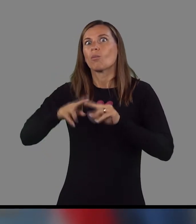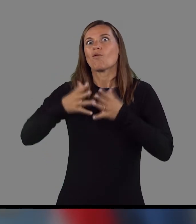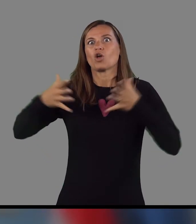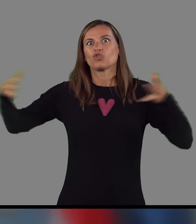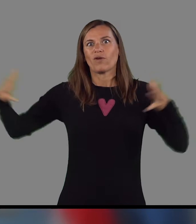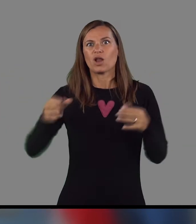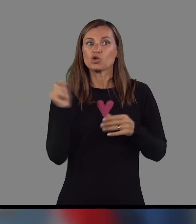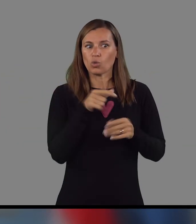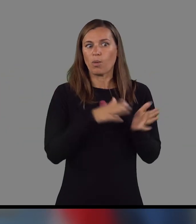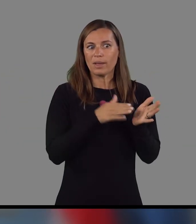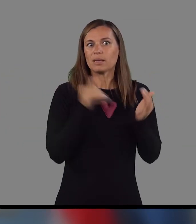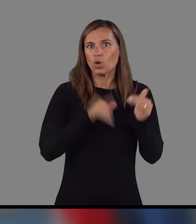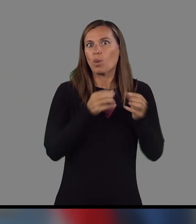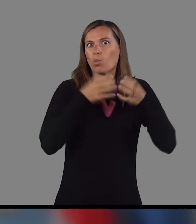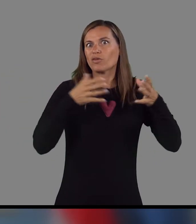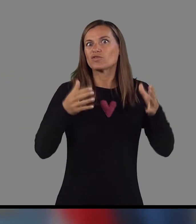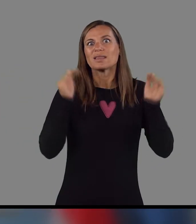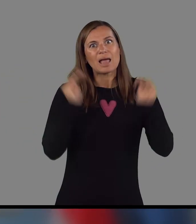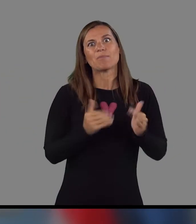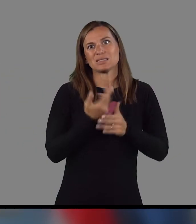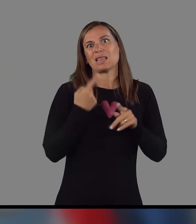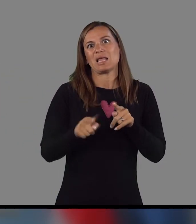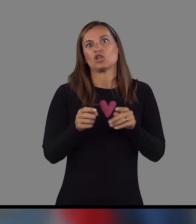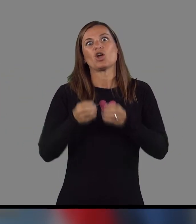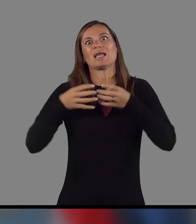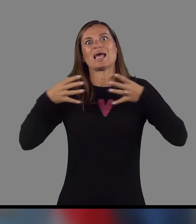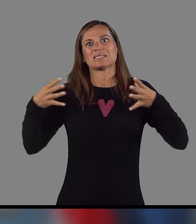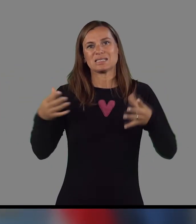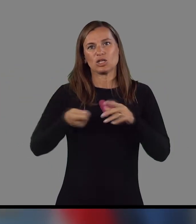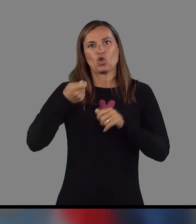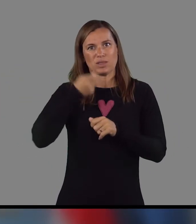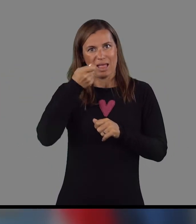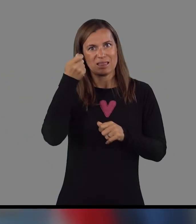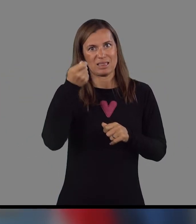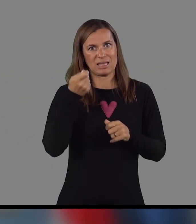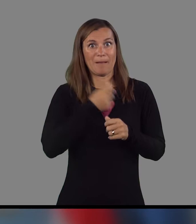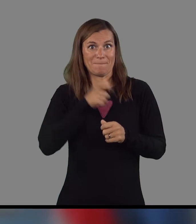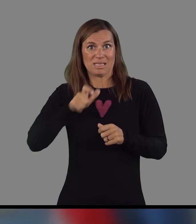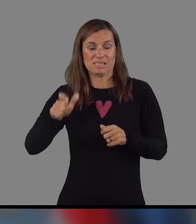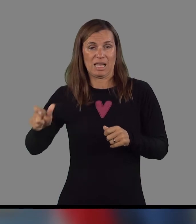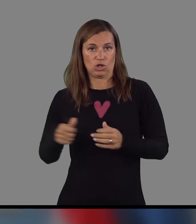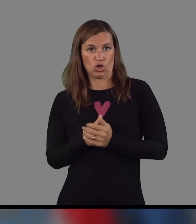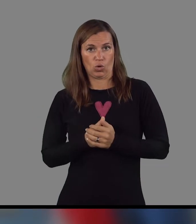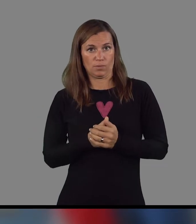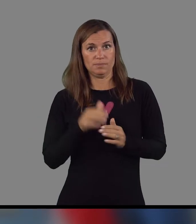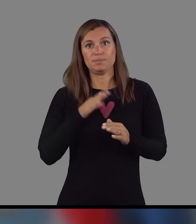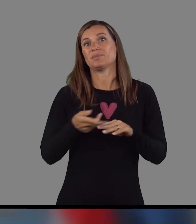povečevati naše storitve najmanj, za delež rasti dodatnih pacijentov.